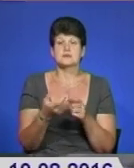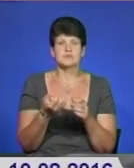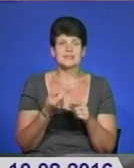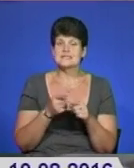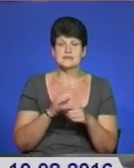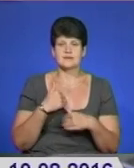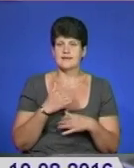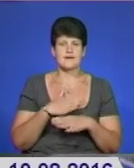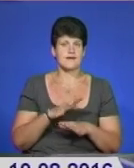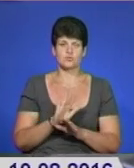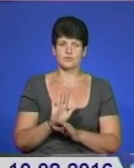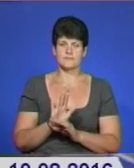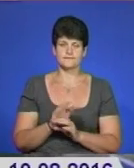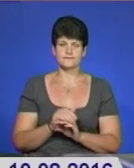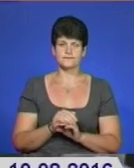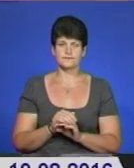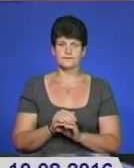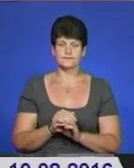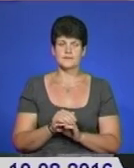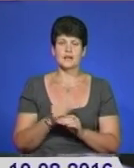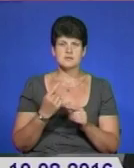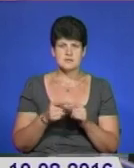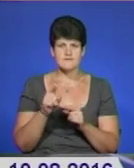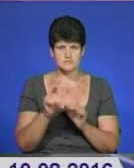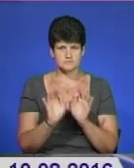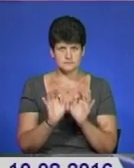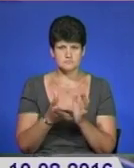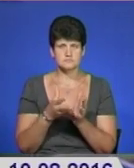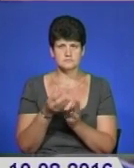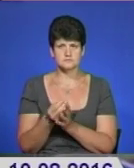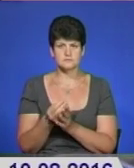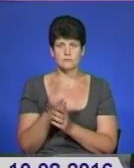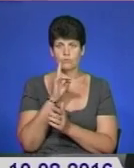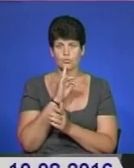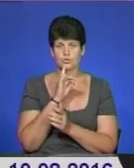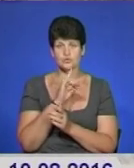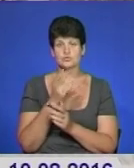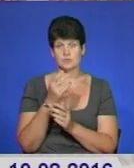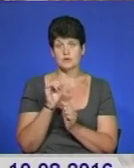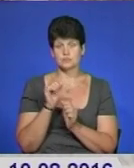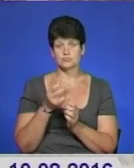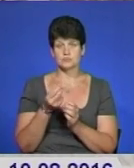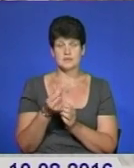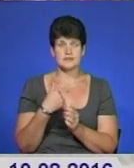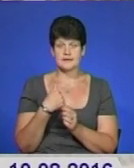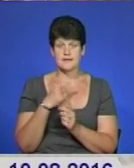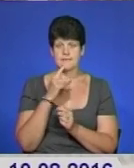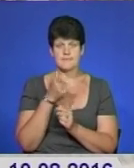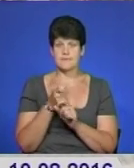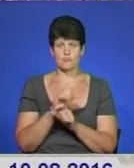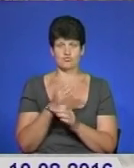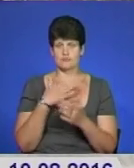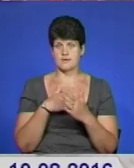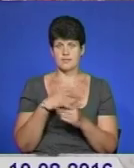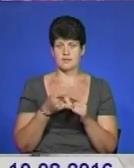радує. Але це буде посильно взагалі у мене? Поки що так. Звичайно, я не дуже рада цьому.